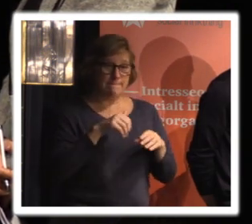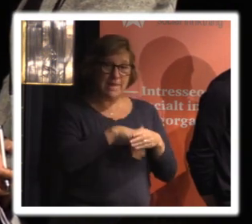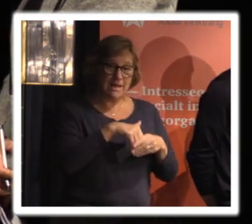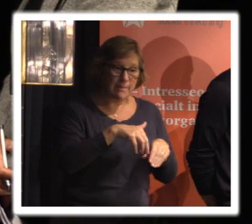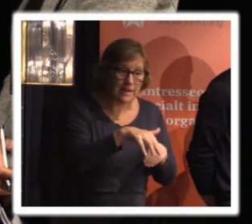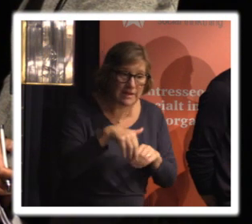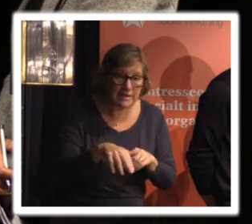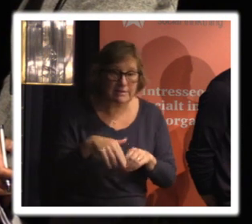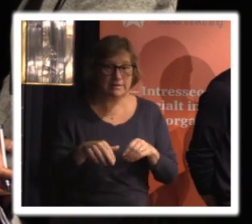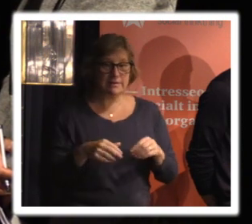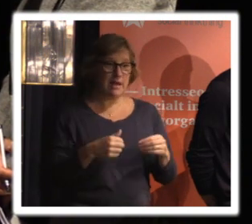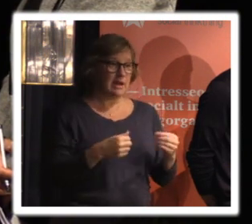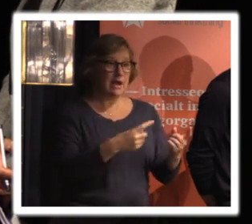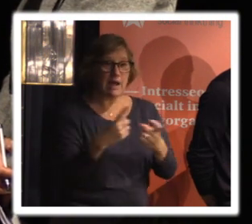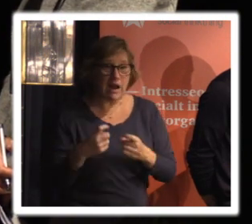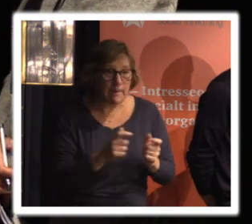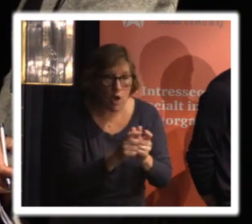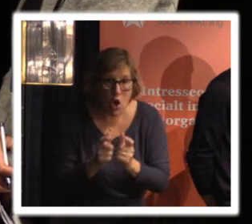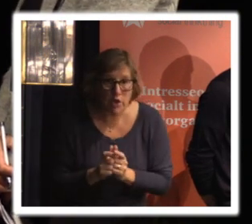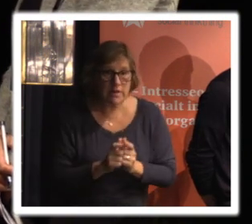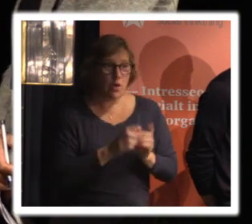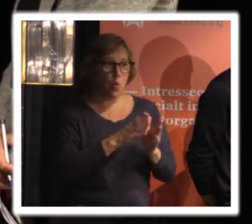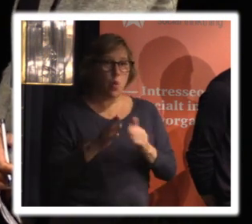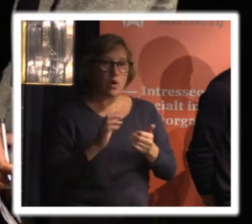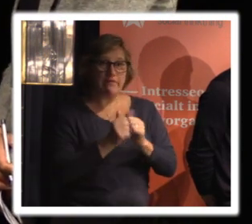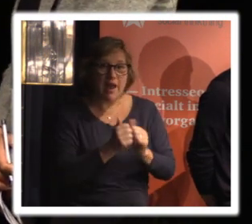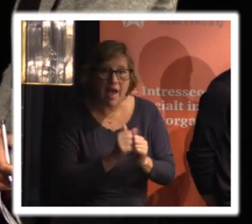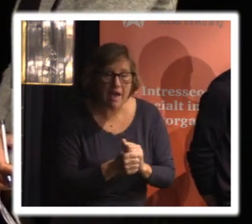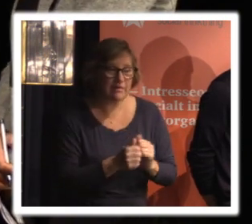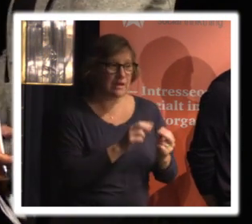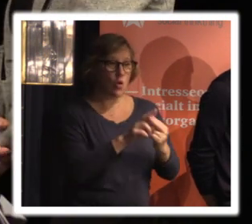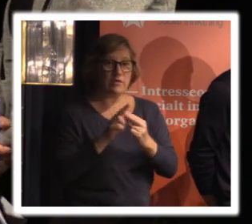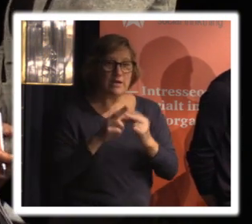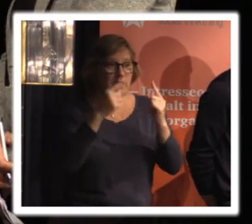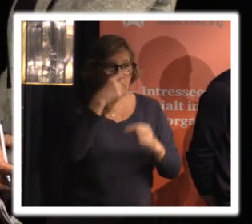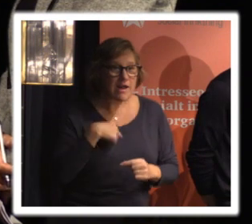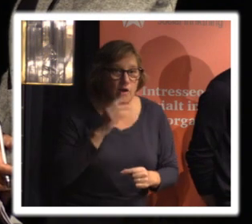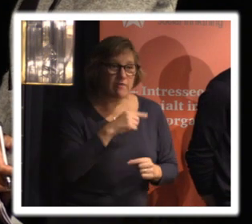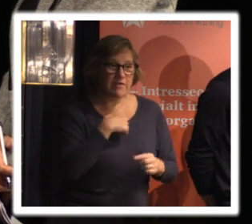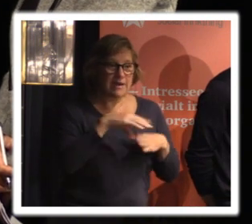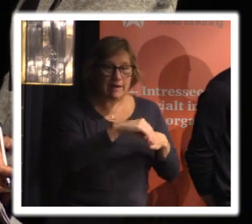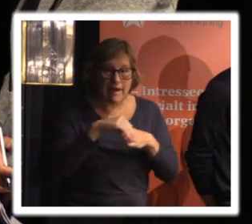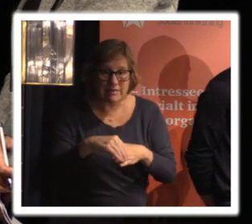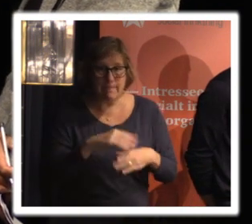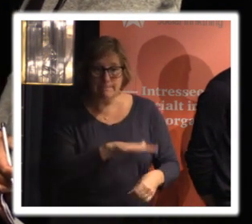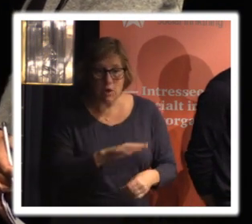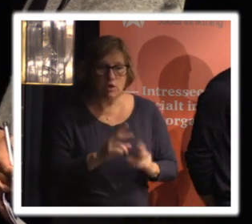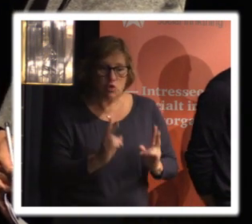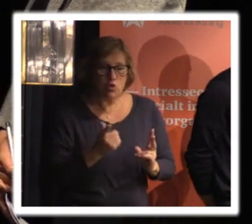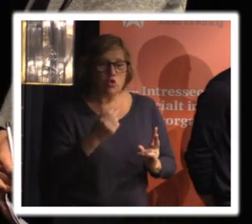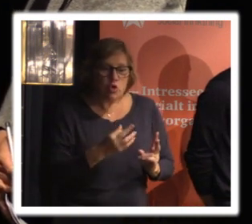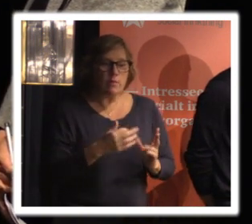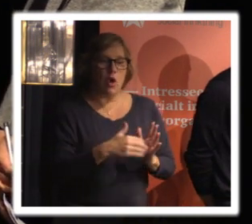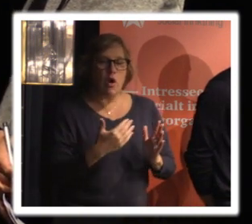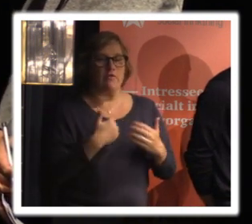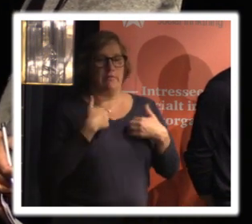vårt fall eller kalla till möten eller kontaktuppgifter till föräldrar om man leder deras barn till exempel den typen av personuppgifter